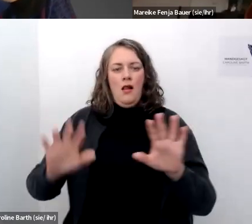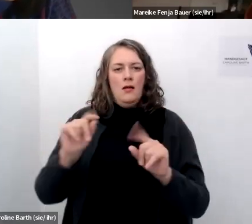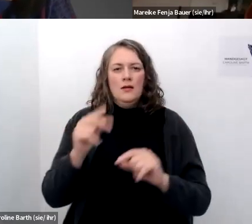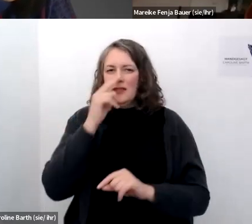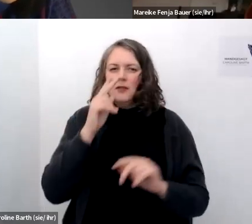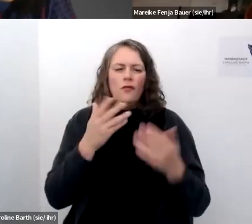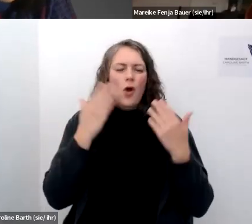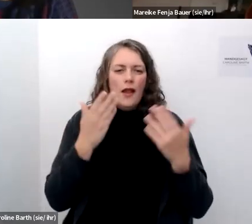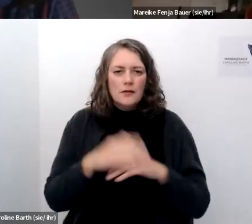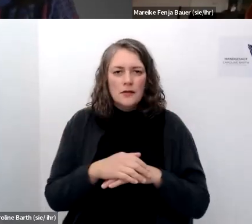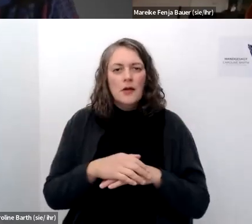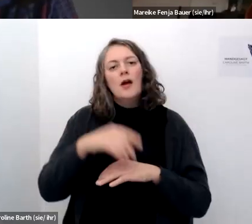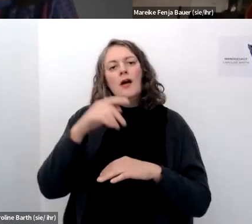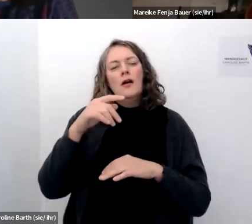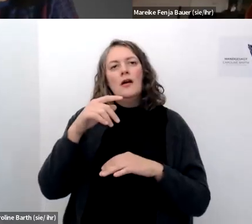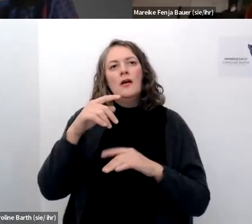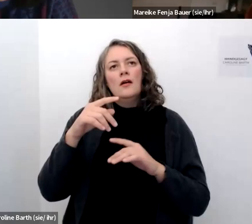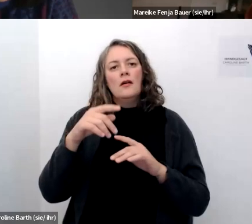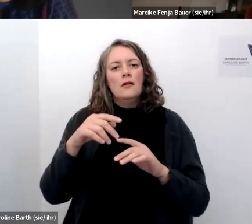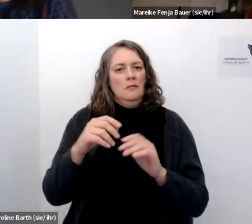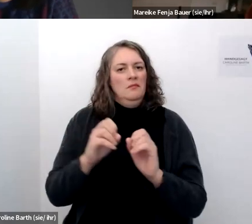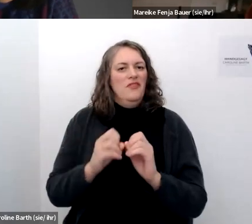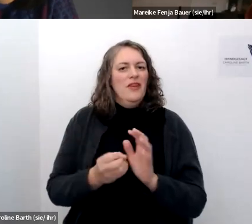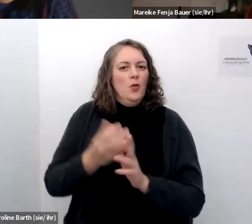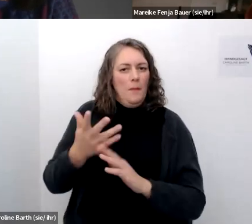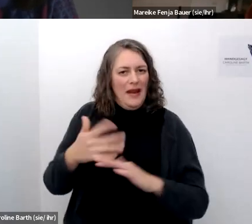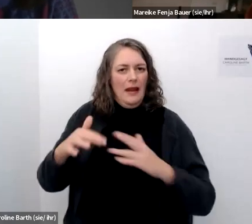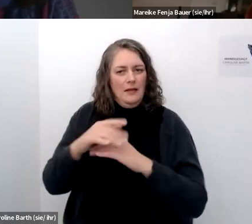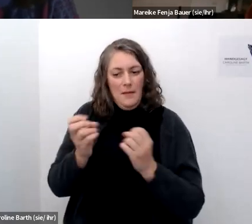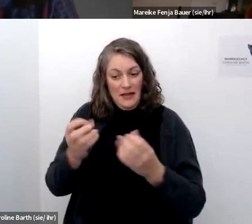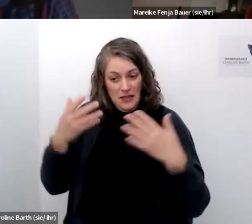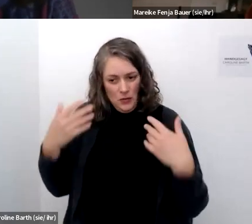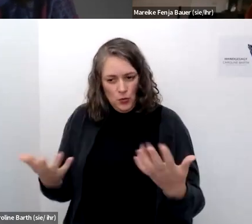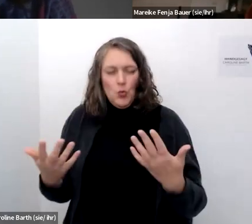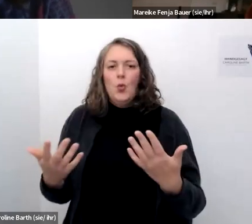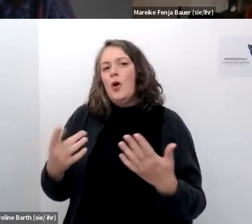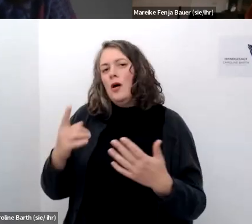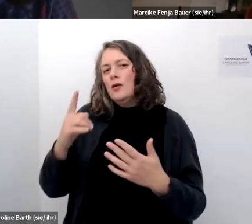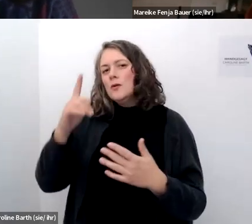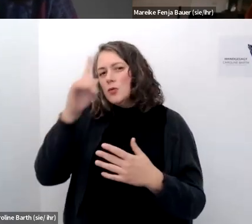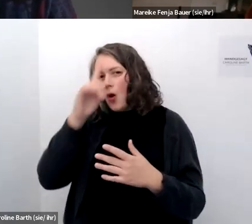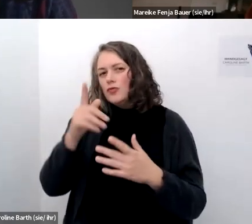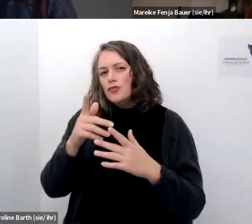phänomen in deutschland beziehungsweise im deutschsprachigen raum auch im vergleich zu den usa